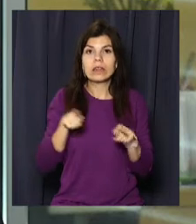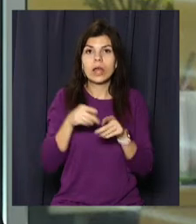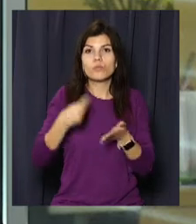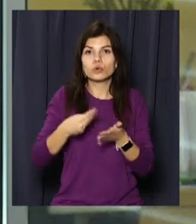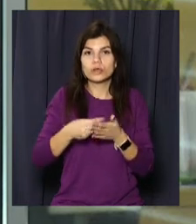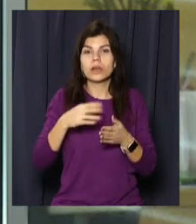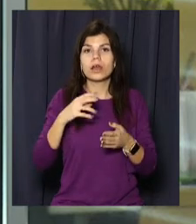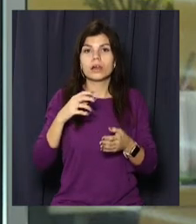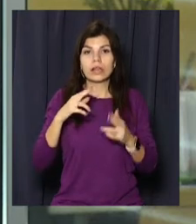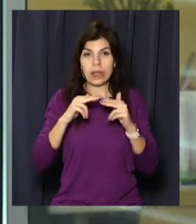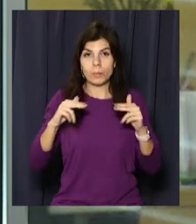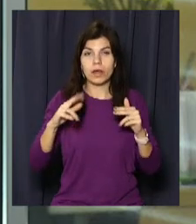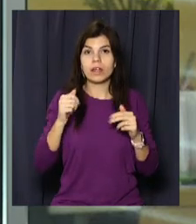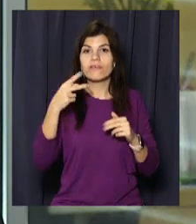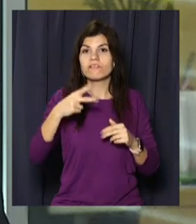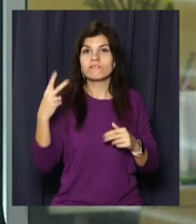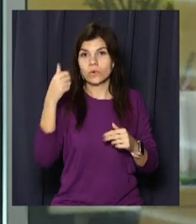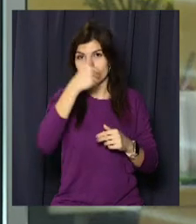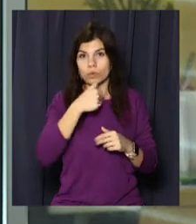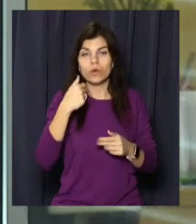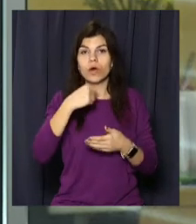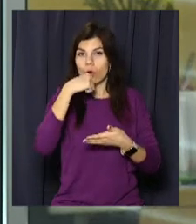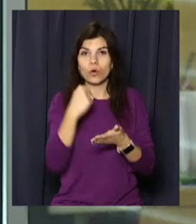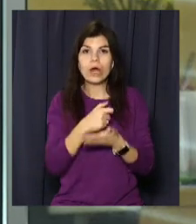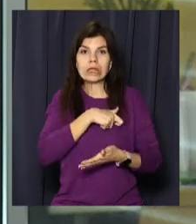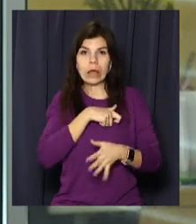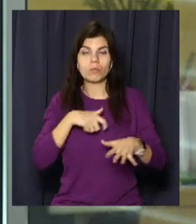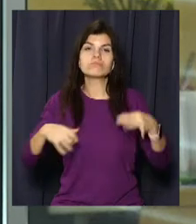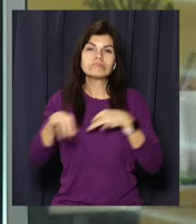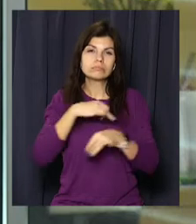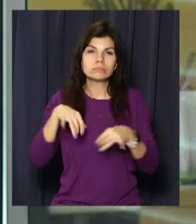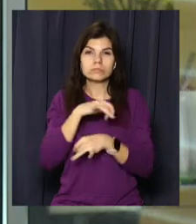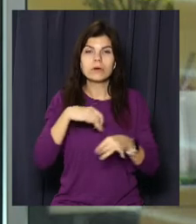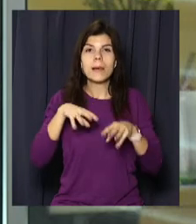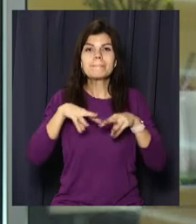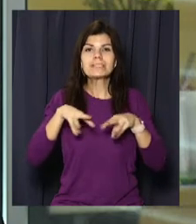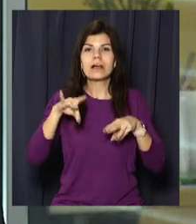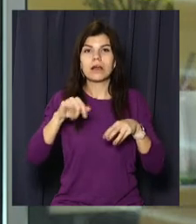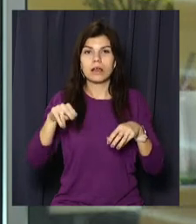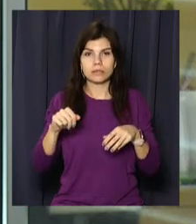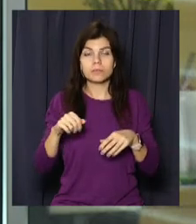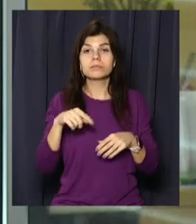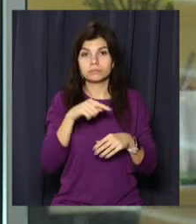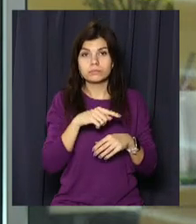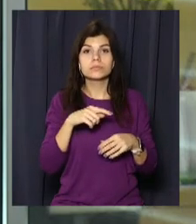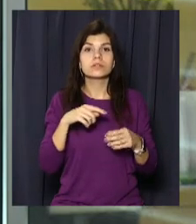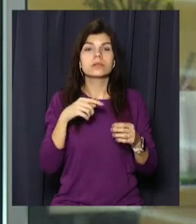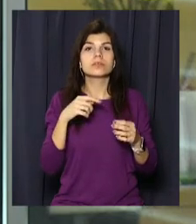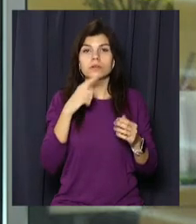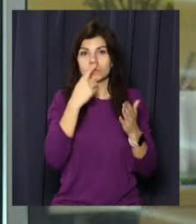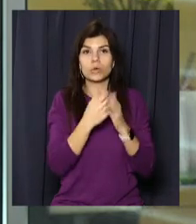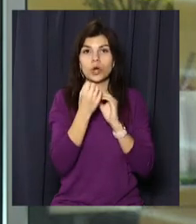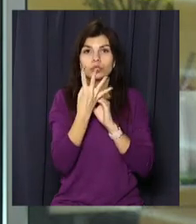Дніпра на 2022 рік. Його затвердили депутати на черговій сесії міськради. Власні прибутки міста – майже